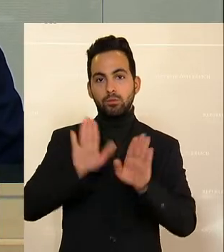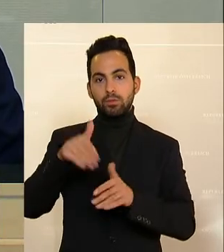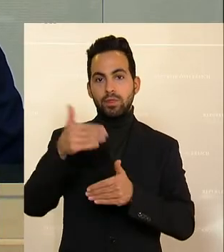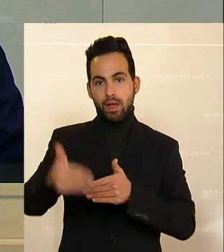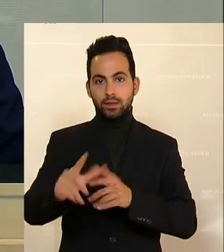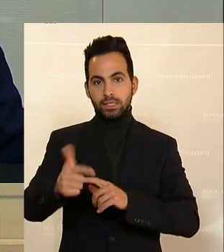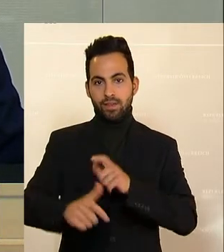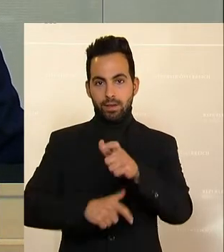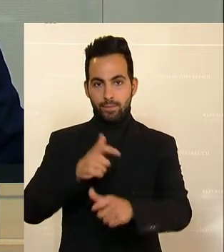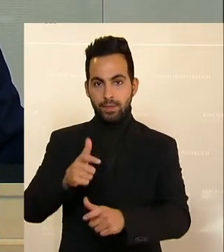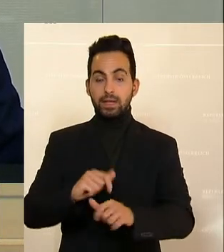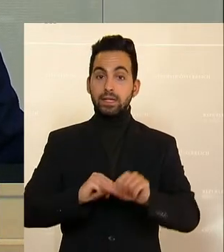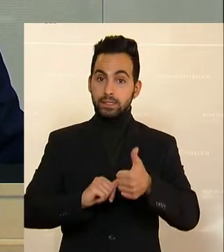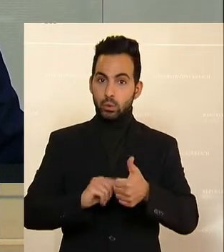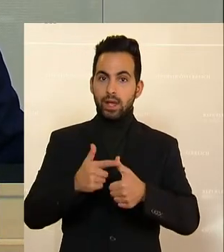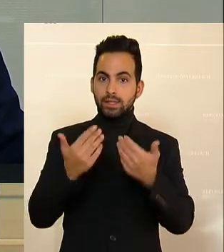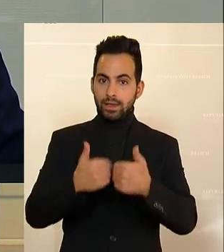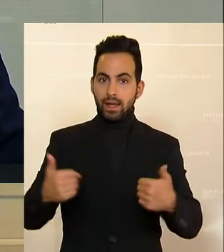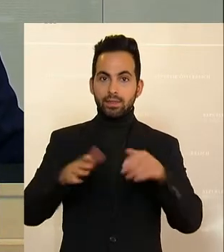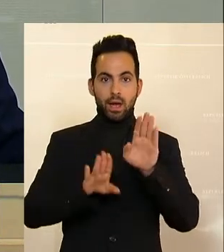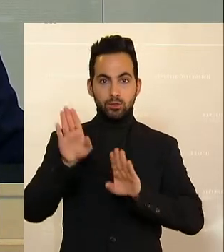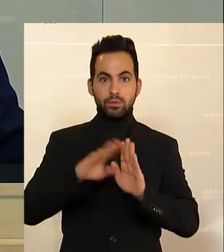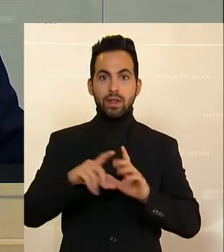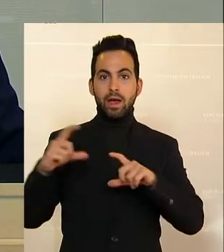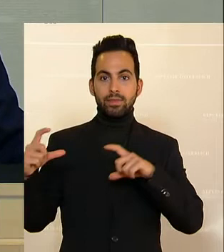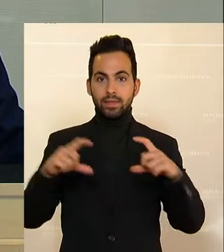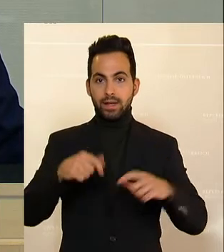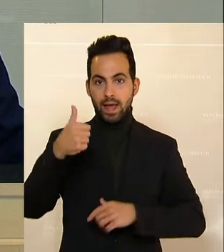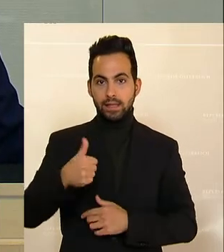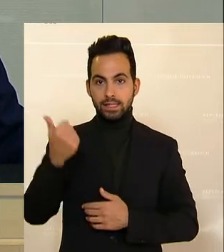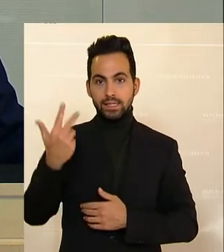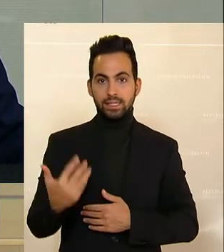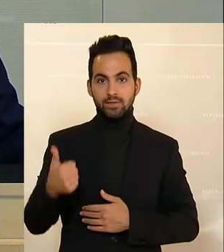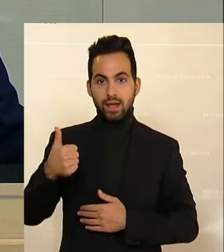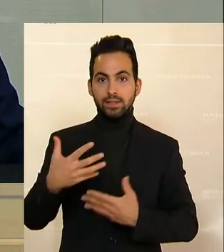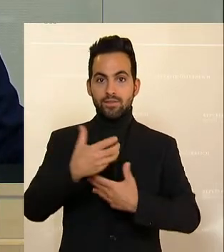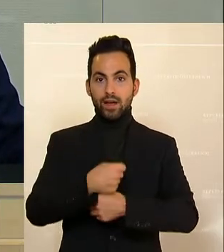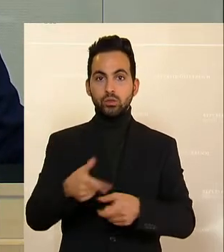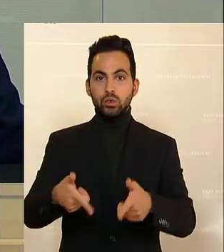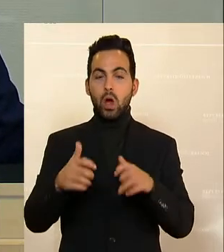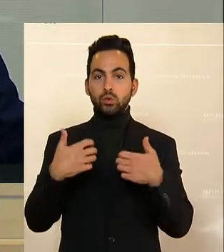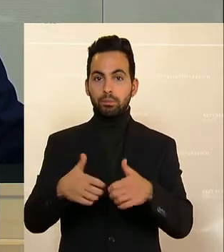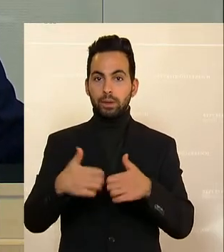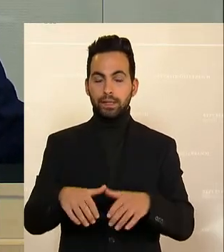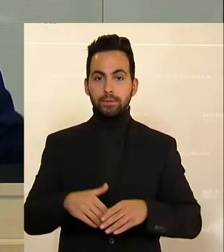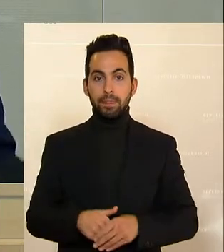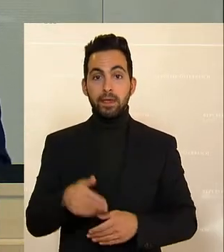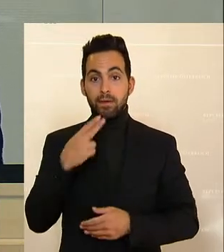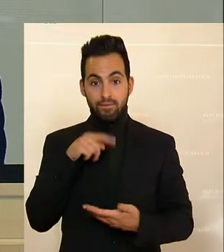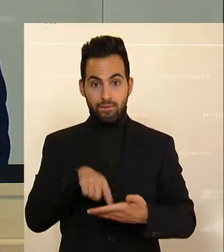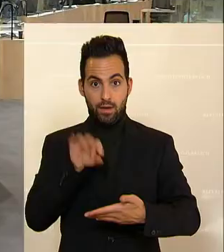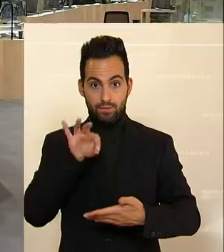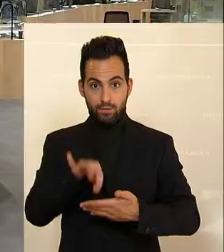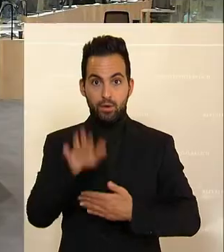lassen. Wir kommen zur getrennten Abstimmung über Artikel 1, Ziffer 1 in der Fassung des Ausschussberichts. Wer sich hierfür